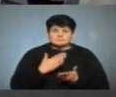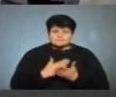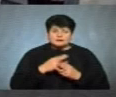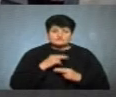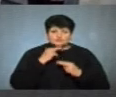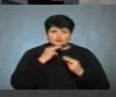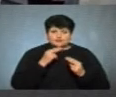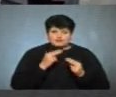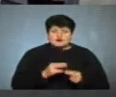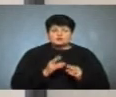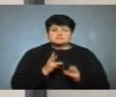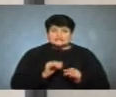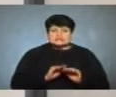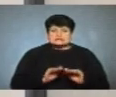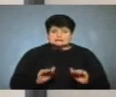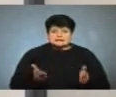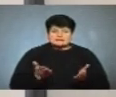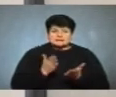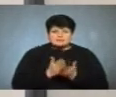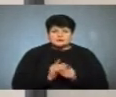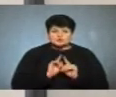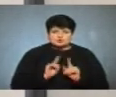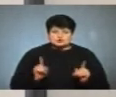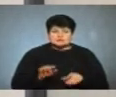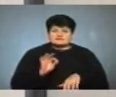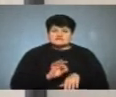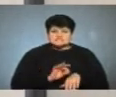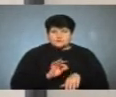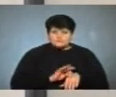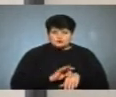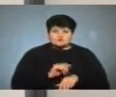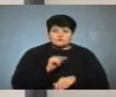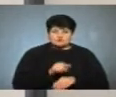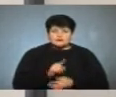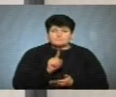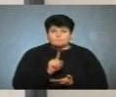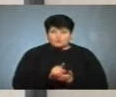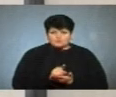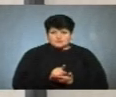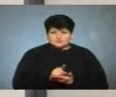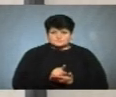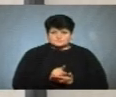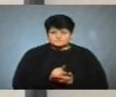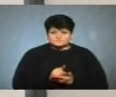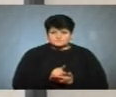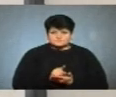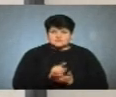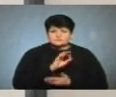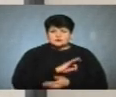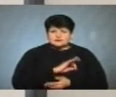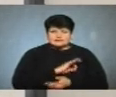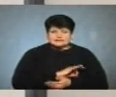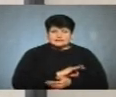звернути увагу на дітей, які мають особливі захворювання, і вони повинні споживати